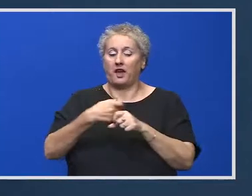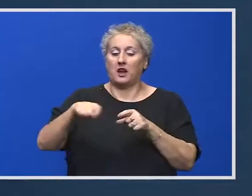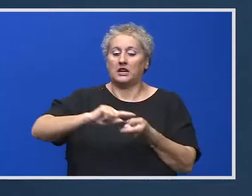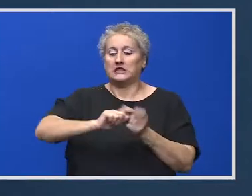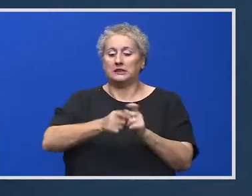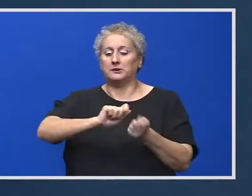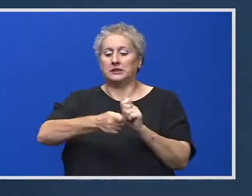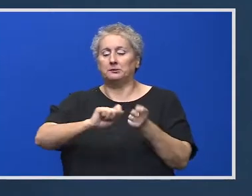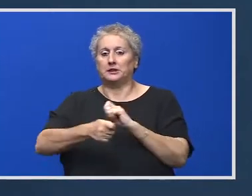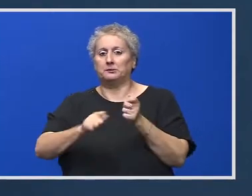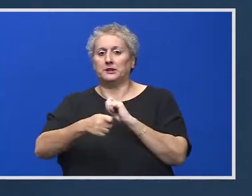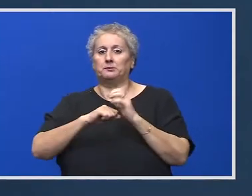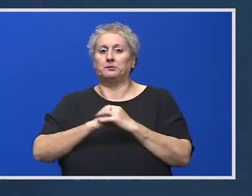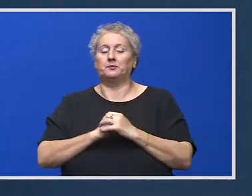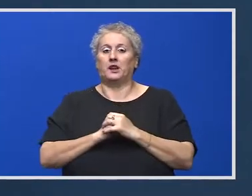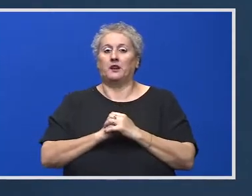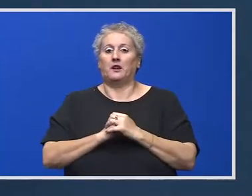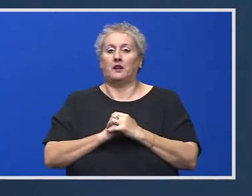schimbată în funcție de